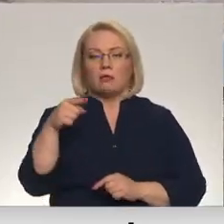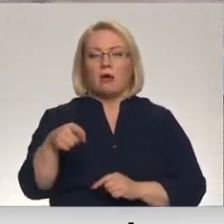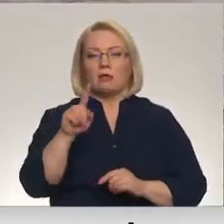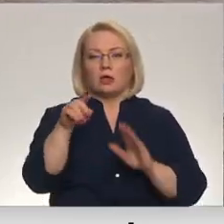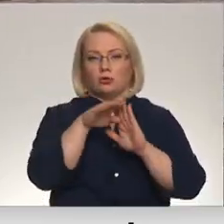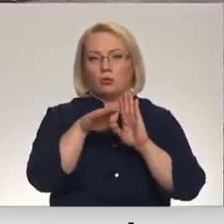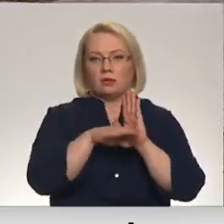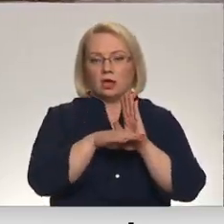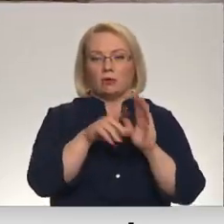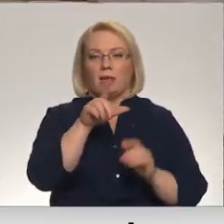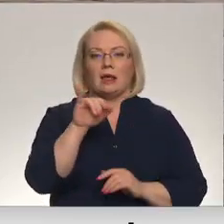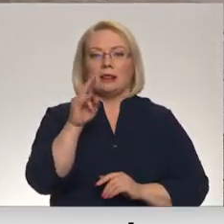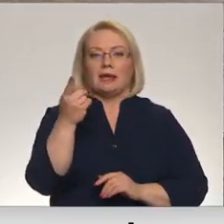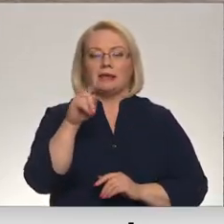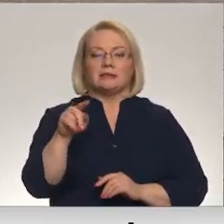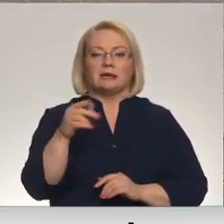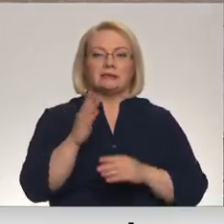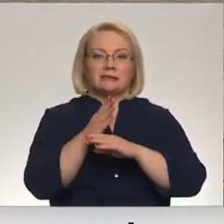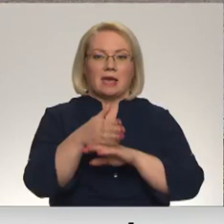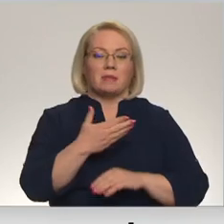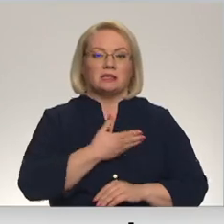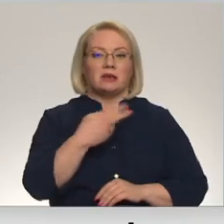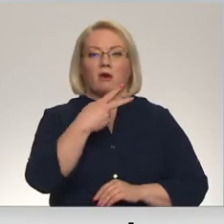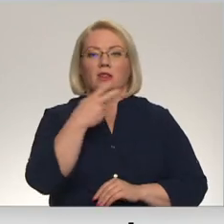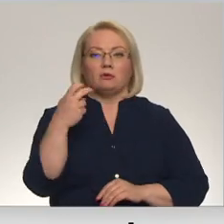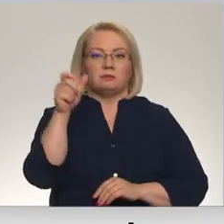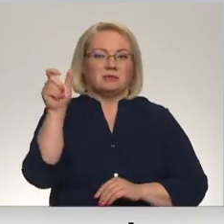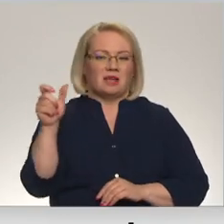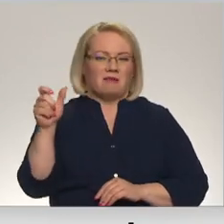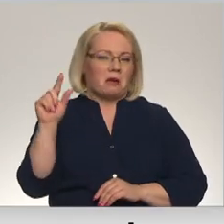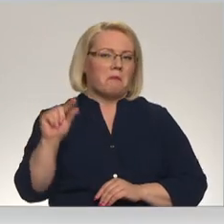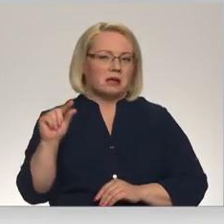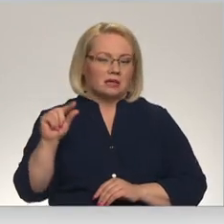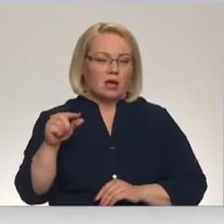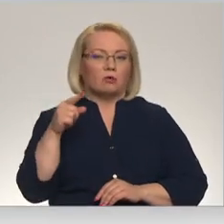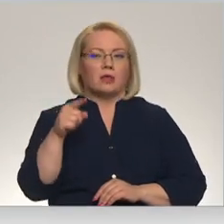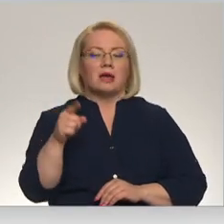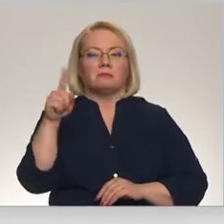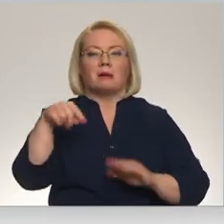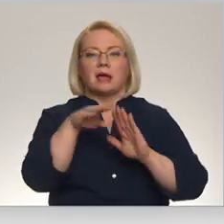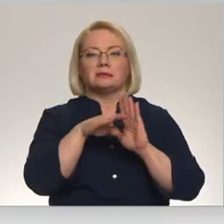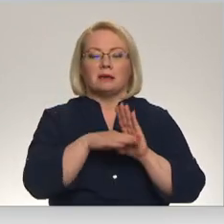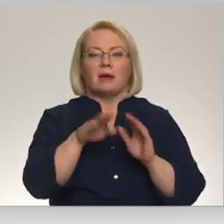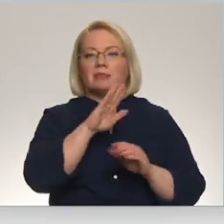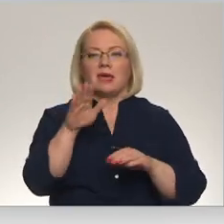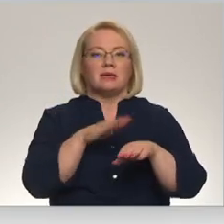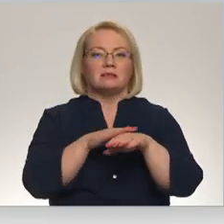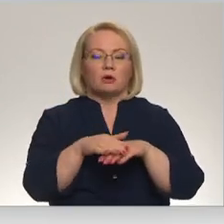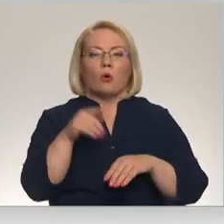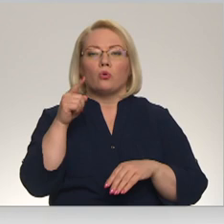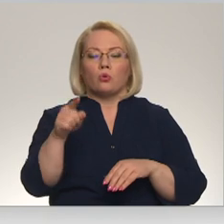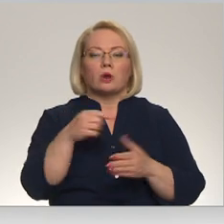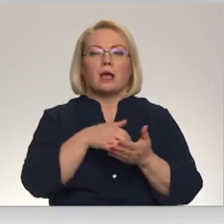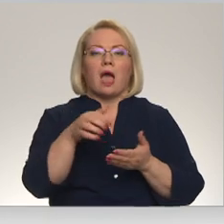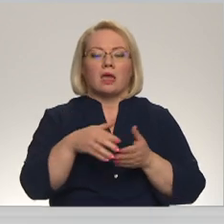Līksnes ciemā dzīvo mazāk kā 200 cilvēki, līdz ar to skaidrs, ka šīs prasības tur neizpildās, līdz ar to tur nebūs izbūvēta gāja